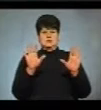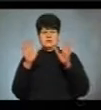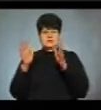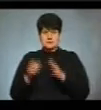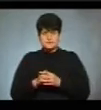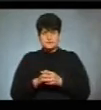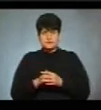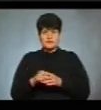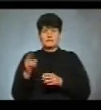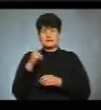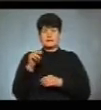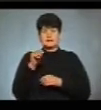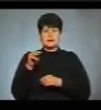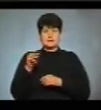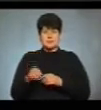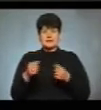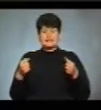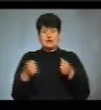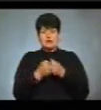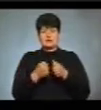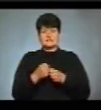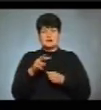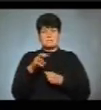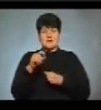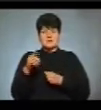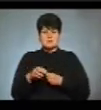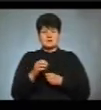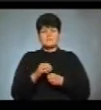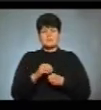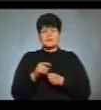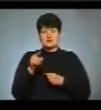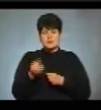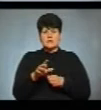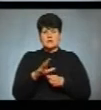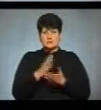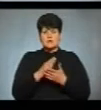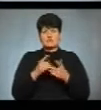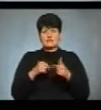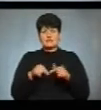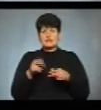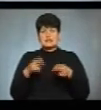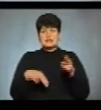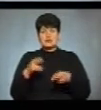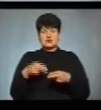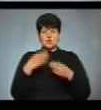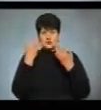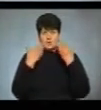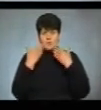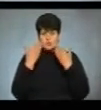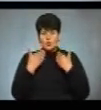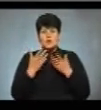У дорожньо-транспортній пригоді травмувалася пасажирка Мазди Уляна Пелешок. Вона перебуває у відділенні хірургічної стоматології.